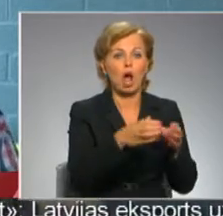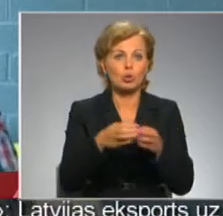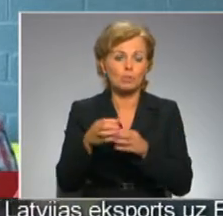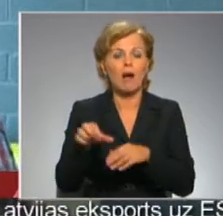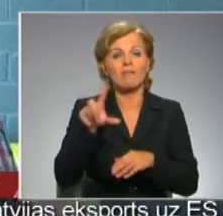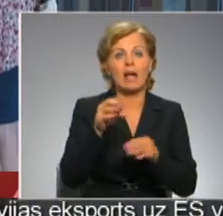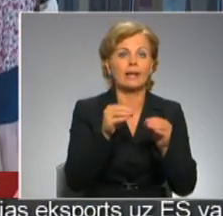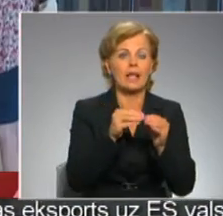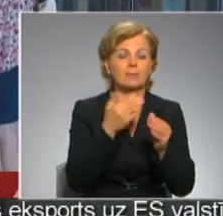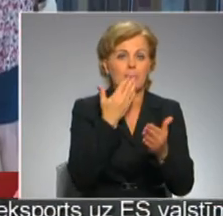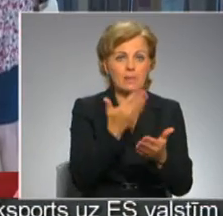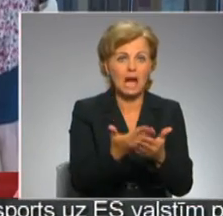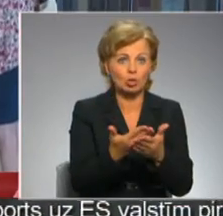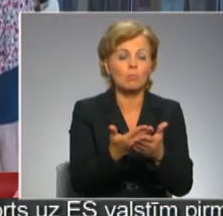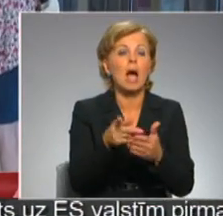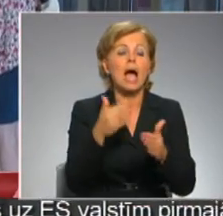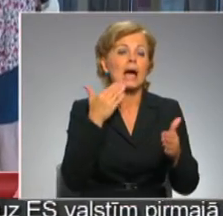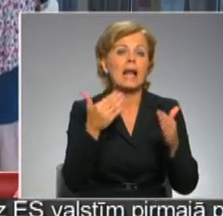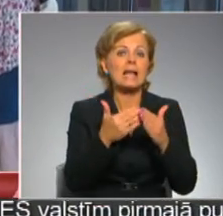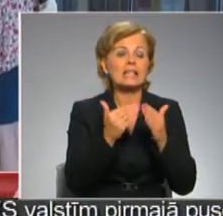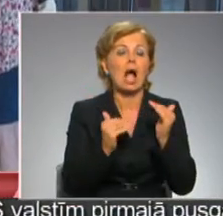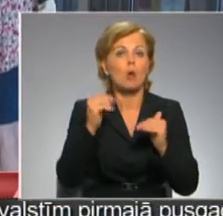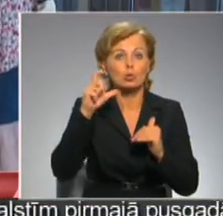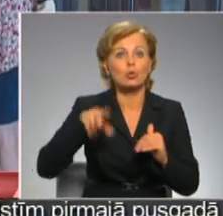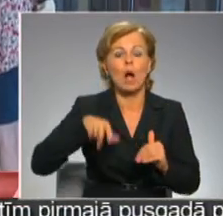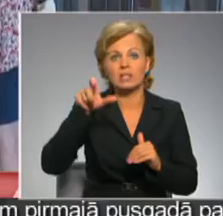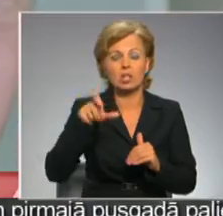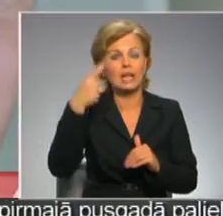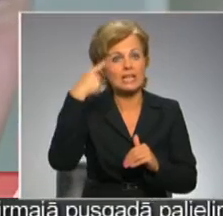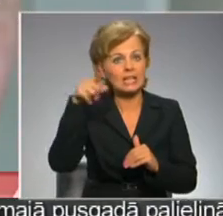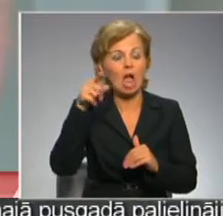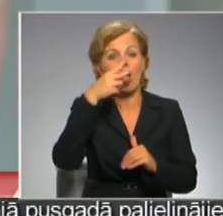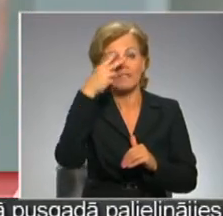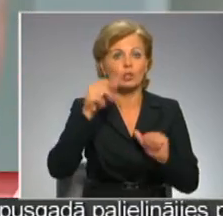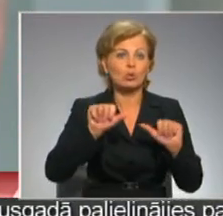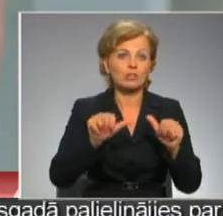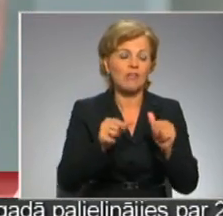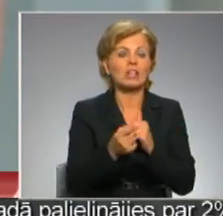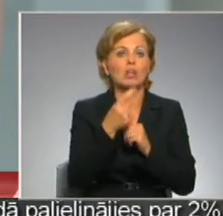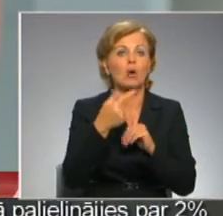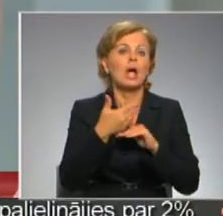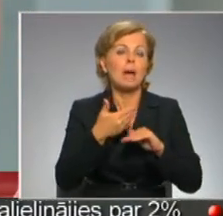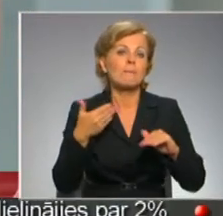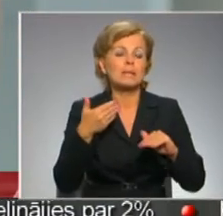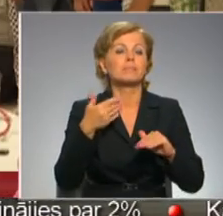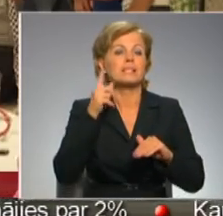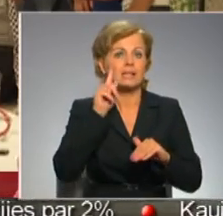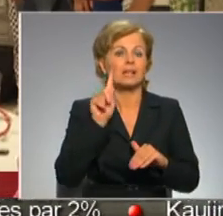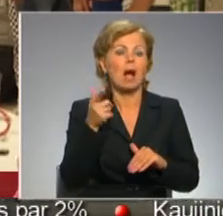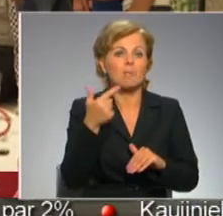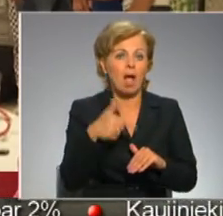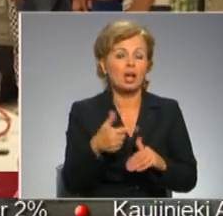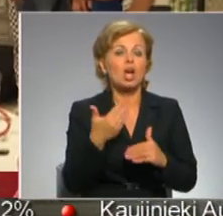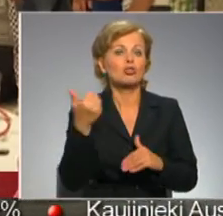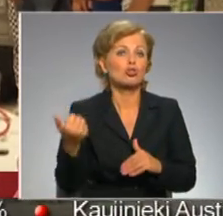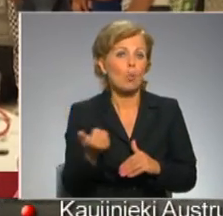nekā desmit pieteikumi. Kādzīs reizeknes augstskolas rektors ideja par šādu vidusskolas veidošanu radusies jau pirms zināma laika, tomēr viens